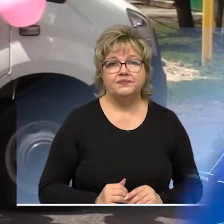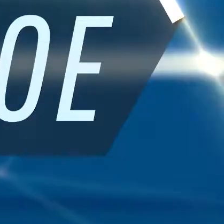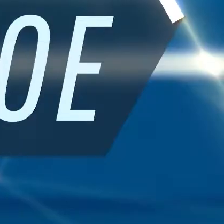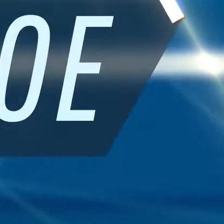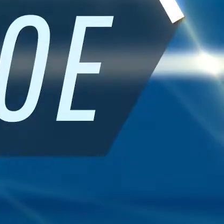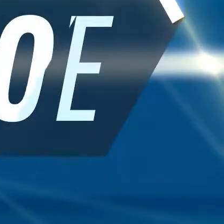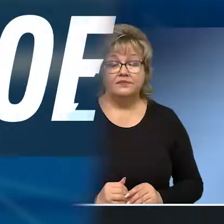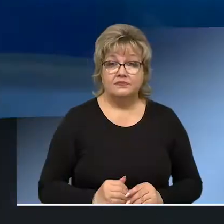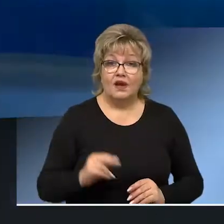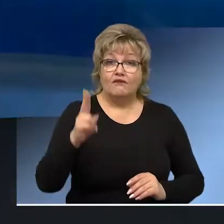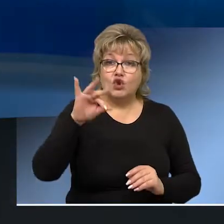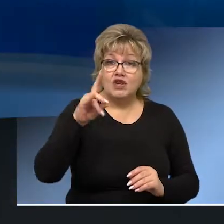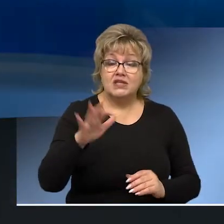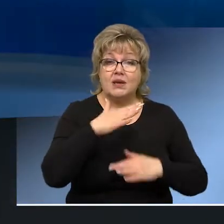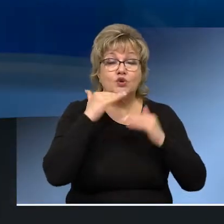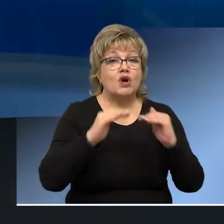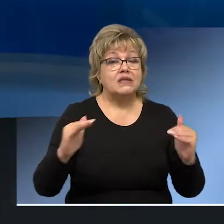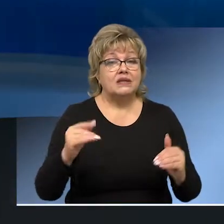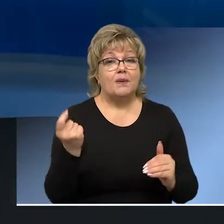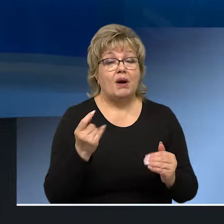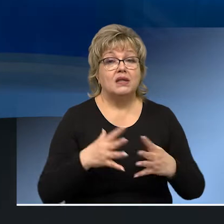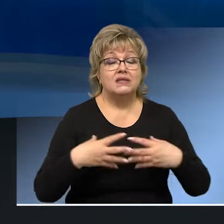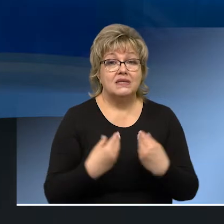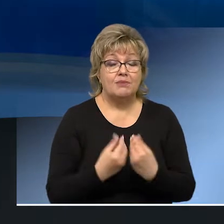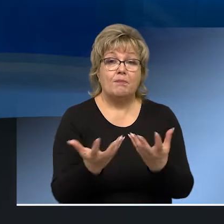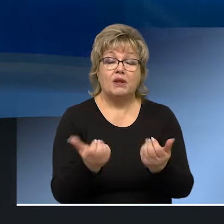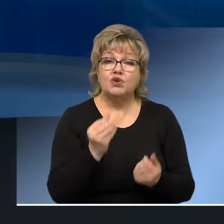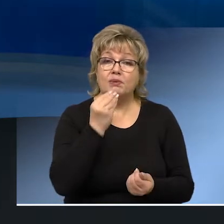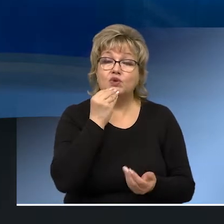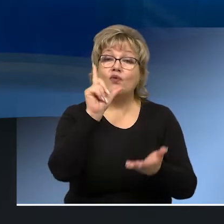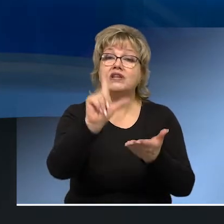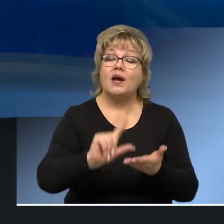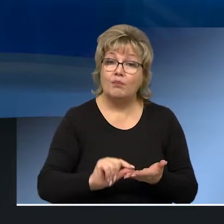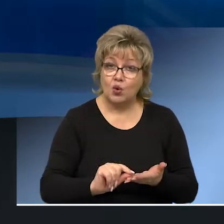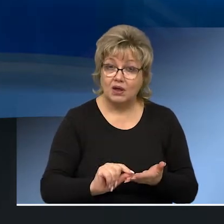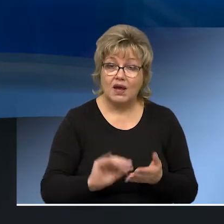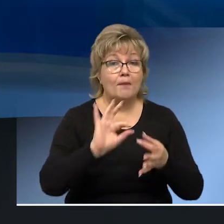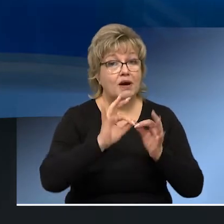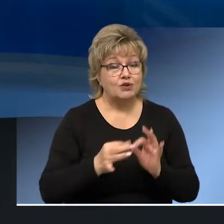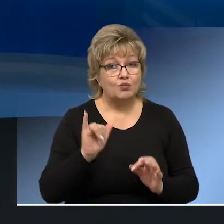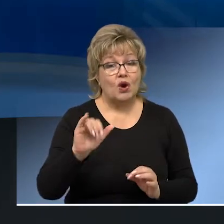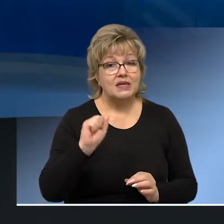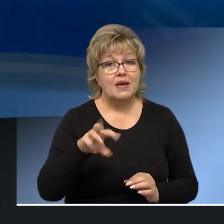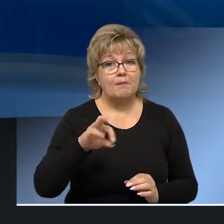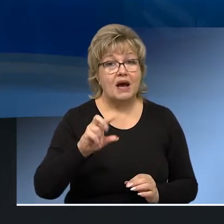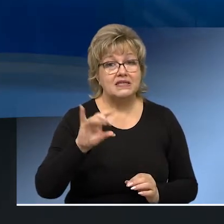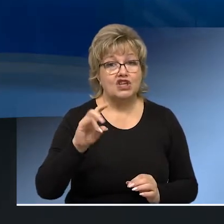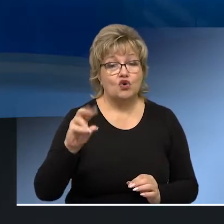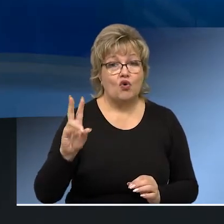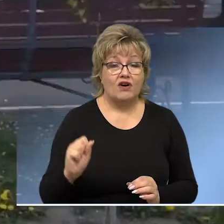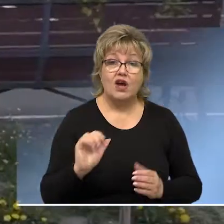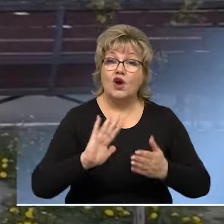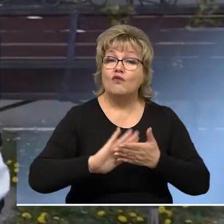местное». А в Донецке многодетные и малоимущие семьи получили продуктовые наборы. Подробности у Алексея